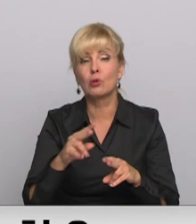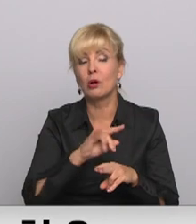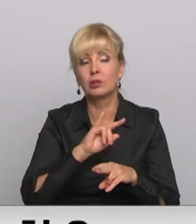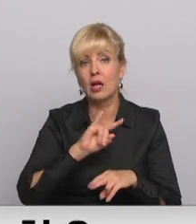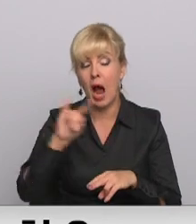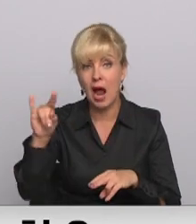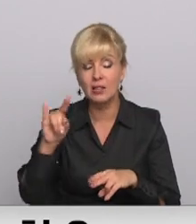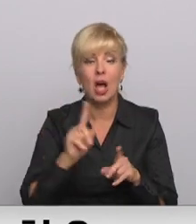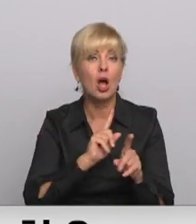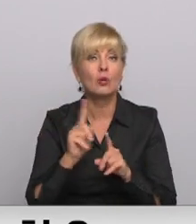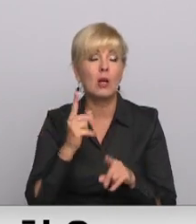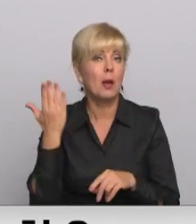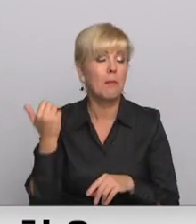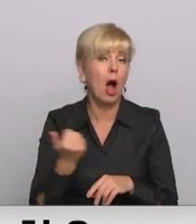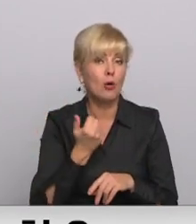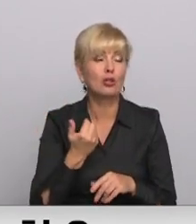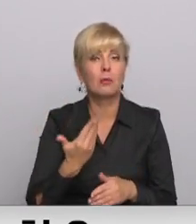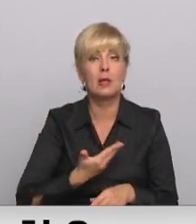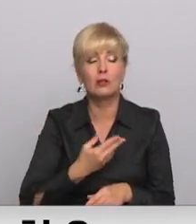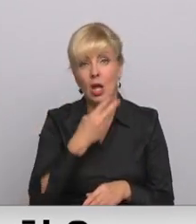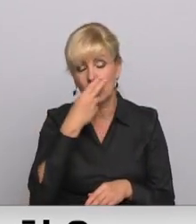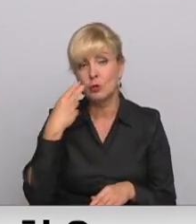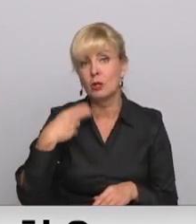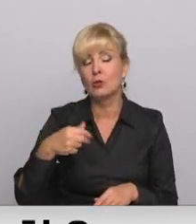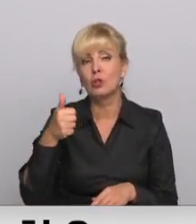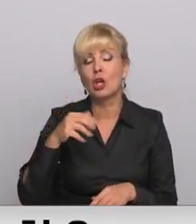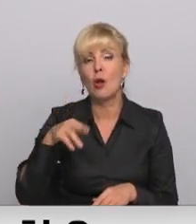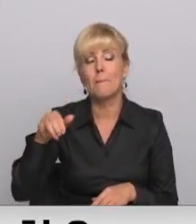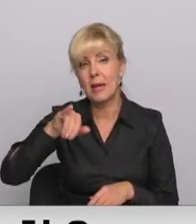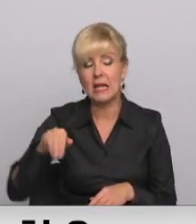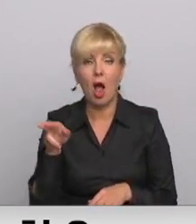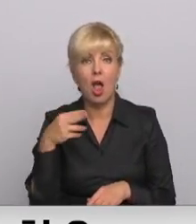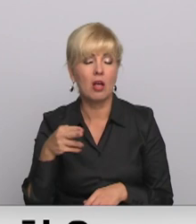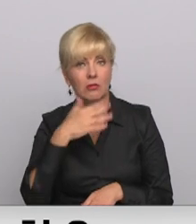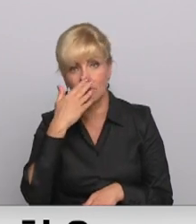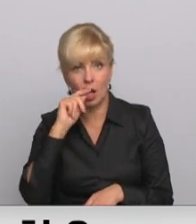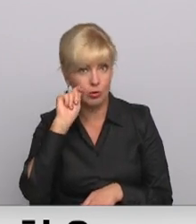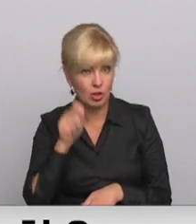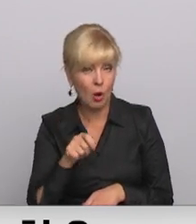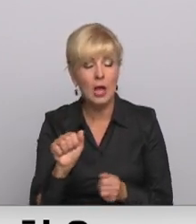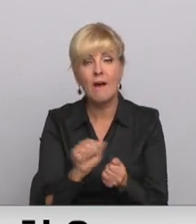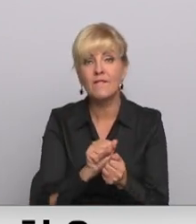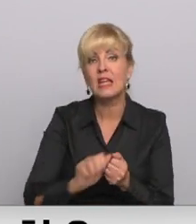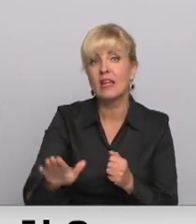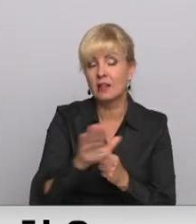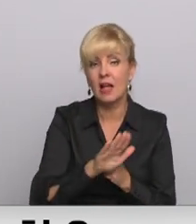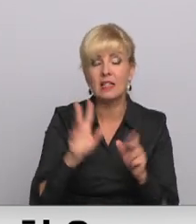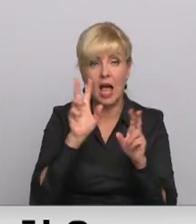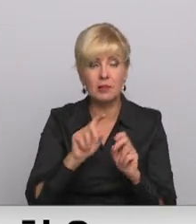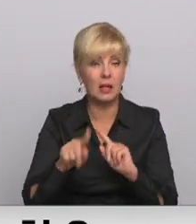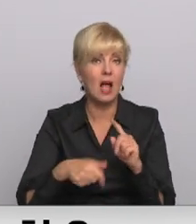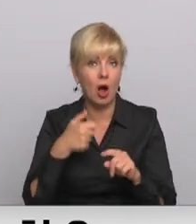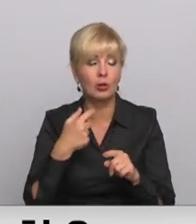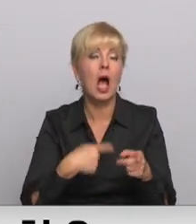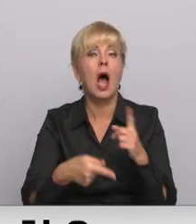aprēķinājas, ka nozara pērni visā pasaulē piedzīvojas 126 miljārdu dolāru lielas zaudējumus. Taču vides eksperts min, ka jau nākam, kad diemžēl pūsim